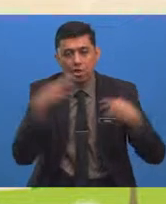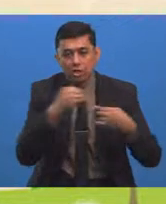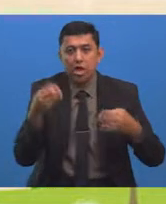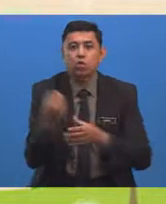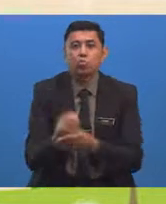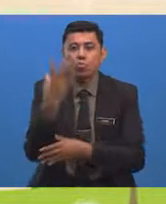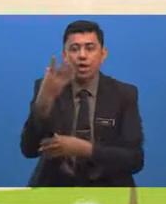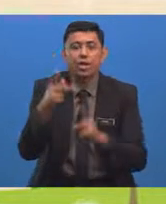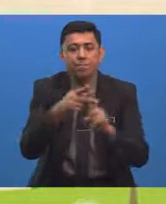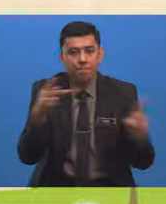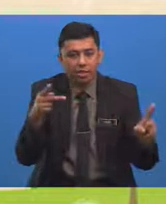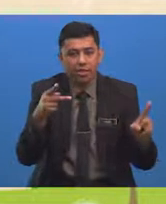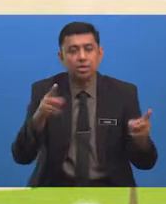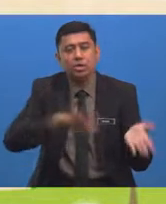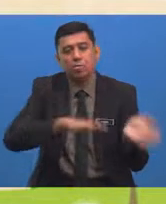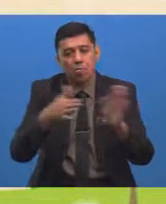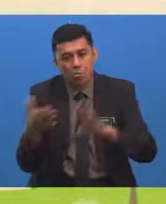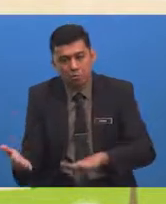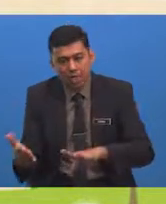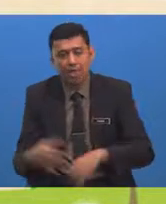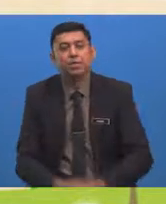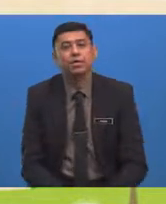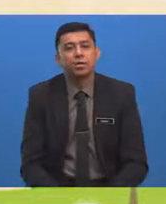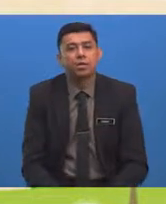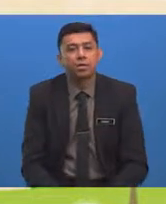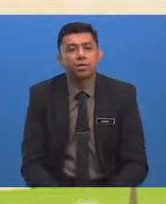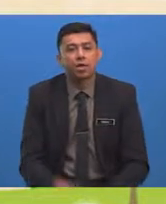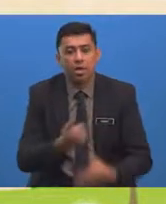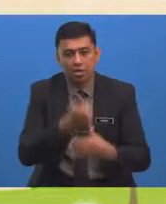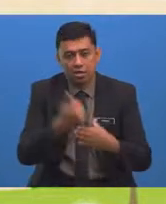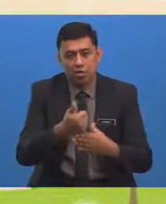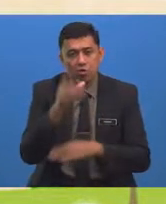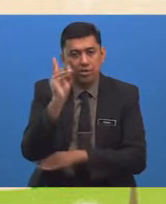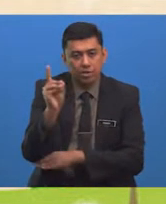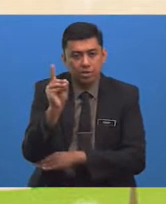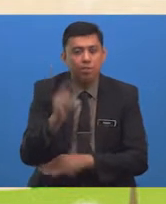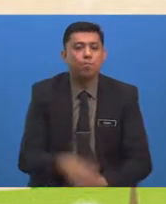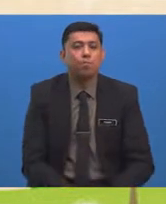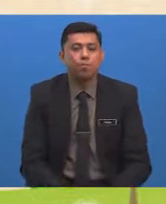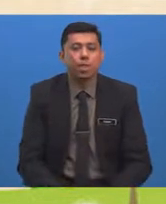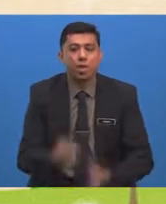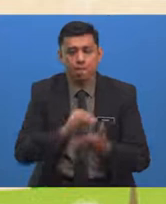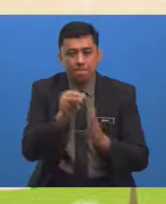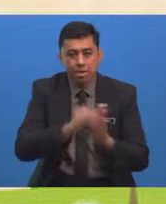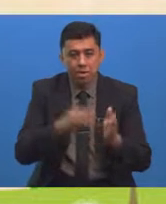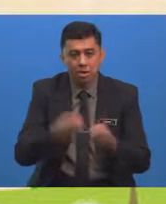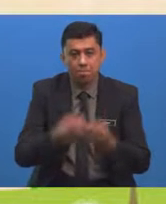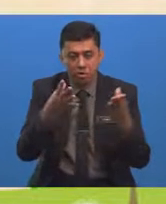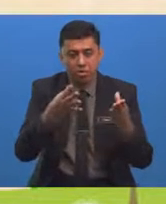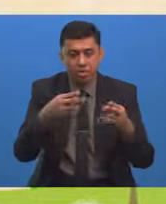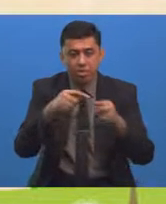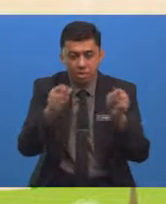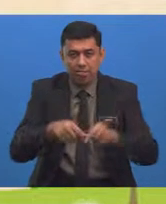Dan Tumbuhan Daripada Kebukusan D Memusnahkan